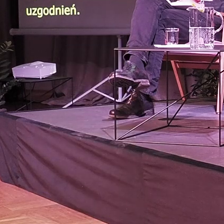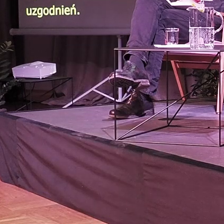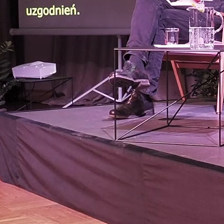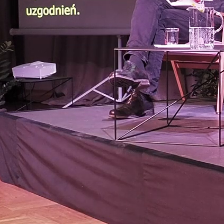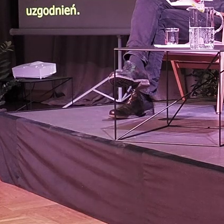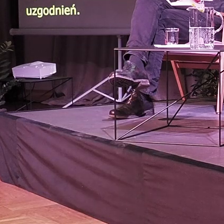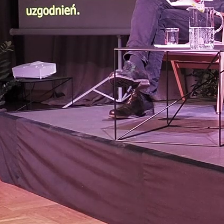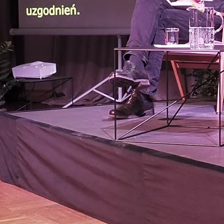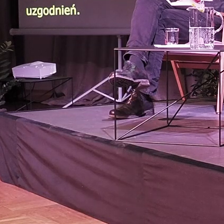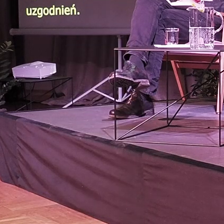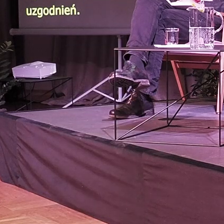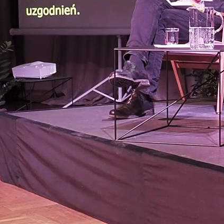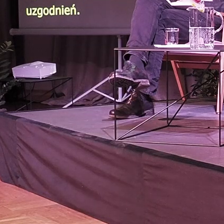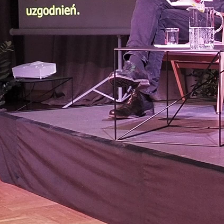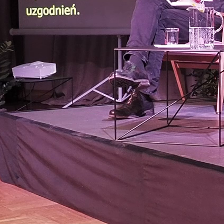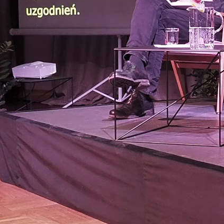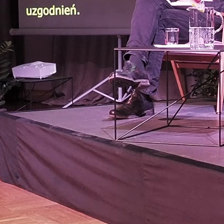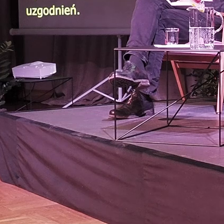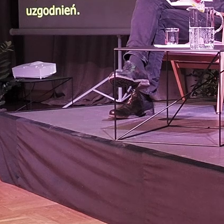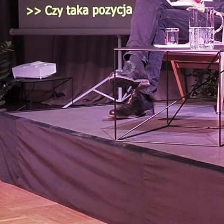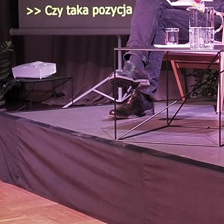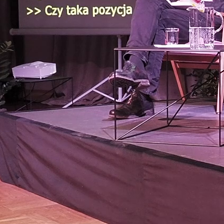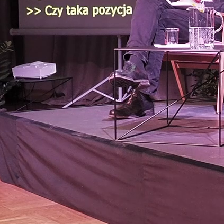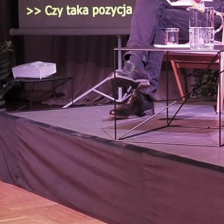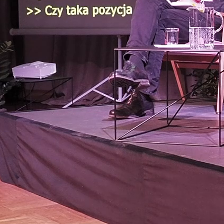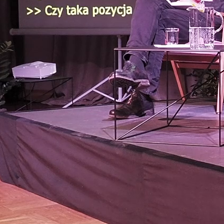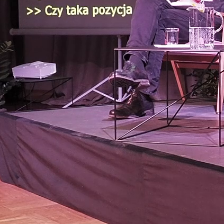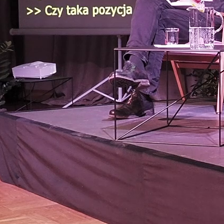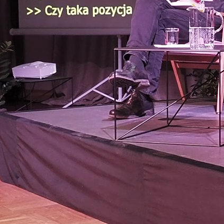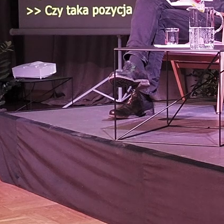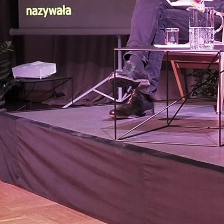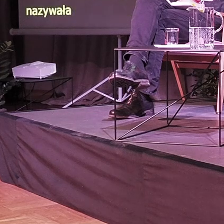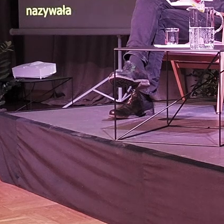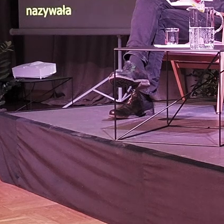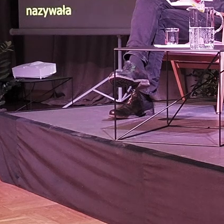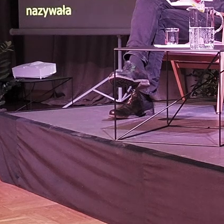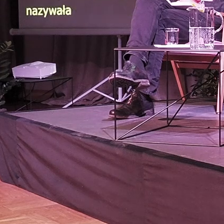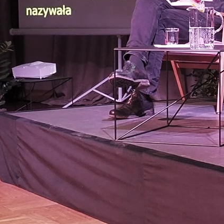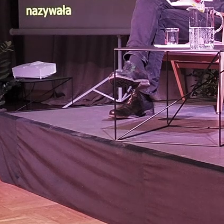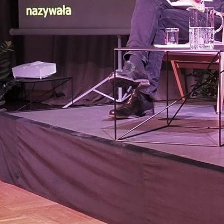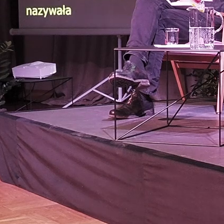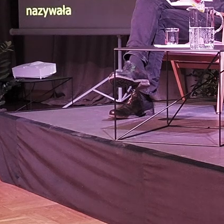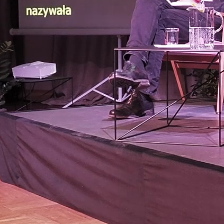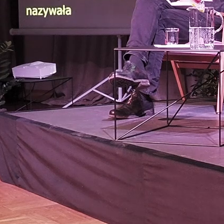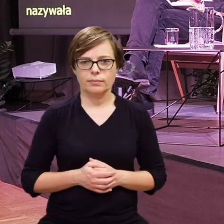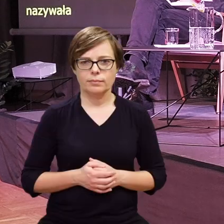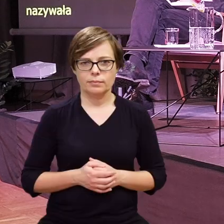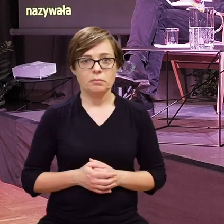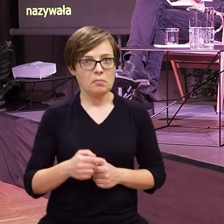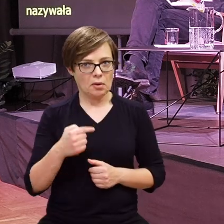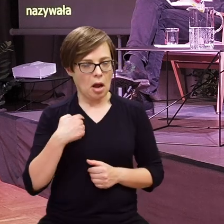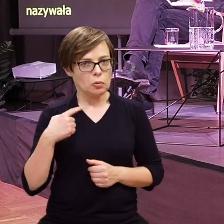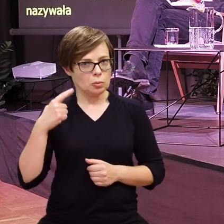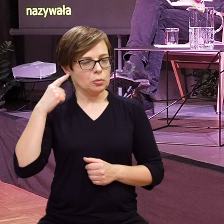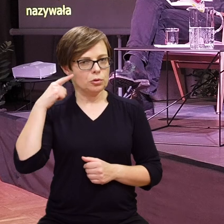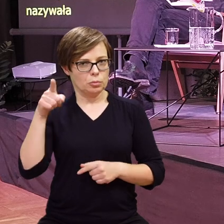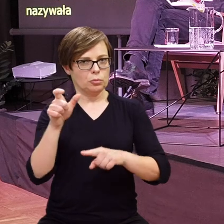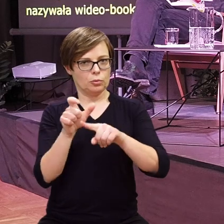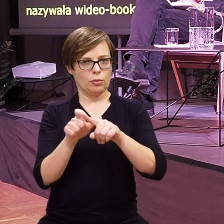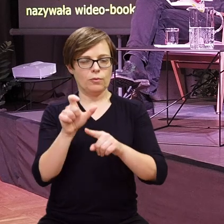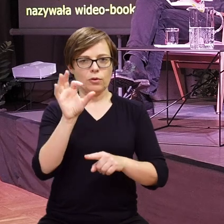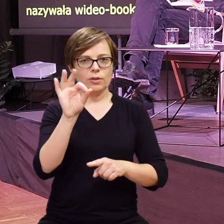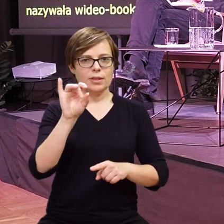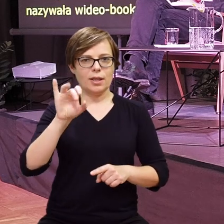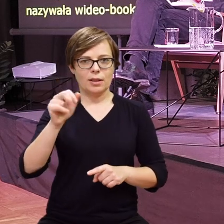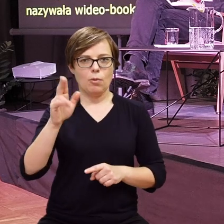Istnieje coś takiego, taka nazwa signbook, tak, że migowy jest coś takiego, ja nie wiem, nie wiem, może ktoś wie? Ja się